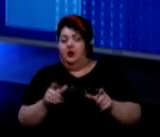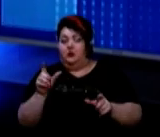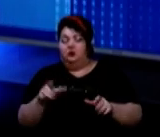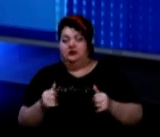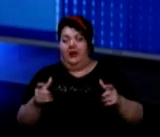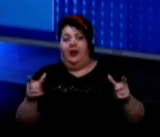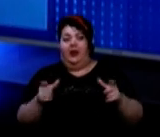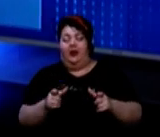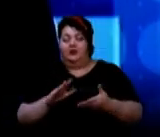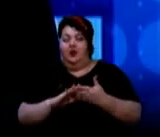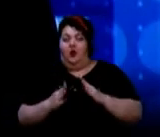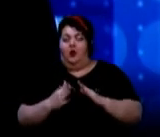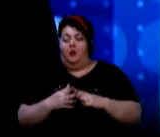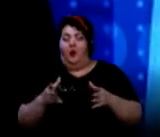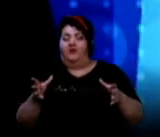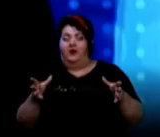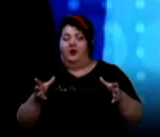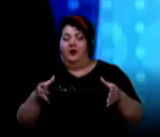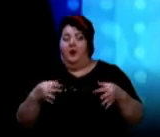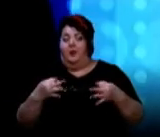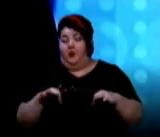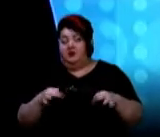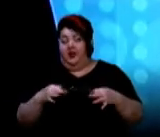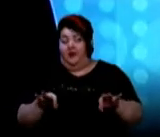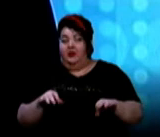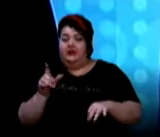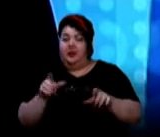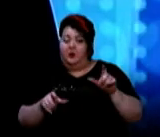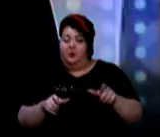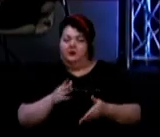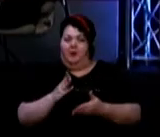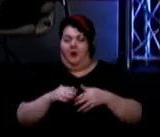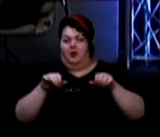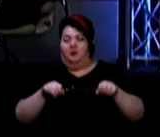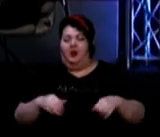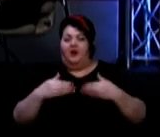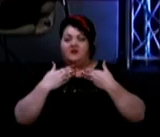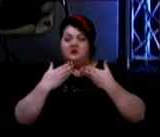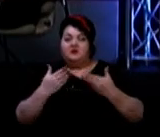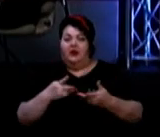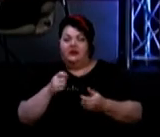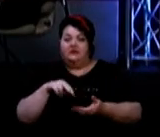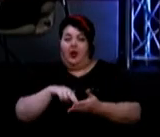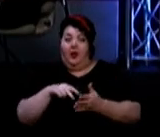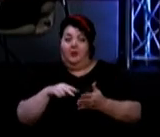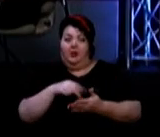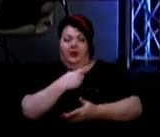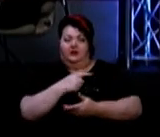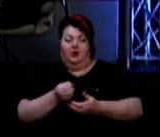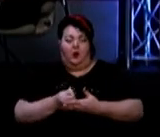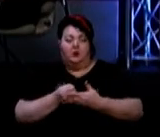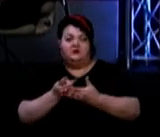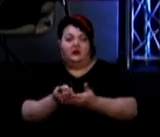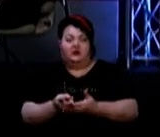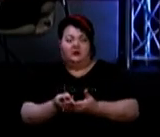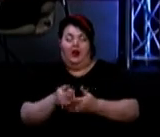карантинні умови послабилися і люди мають право звертатися за плановою госпіталізацією,